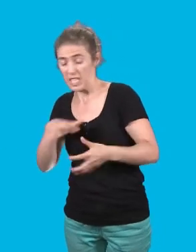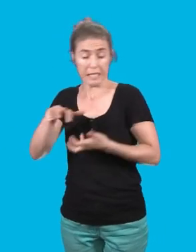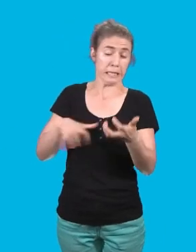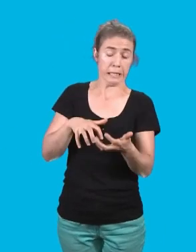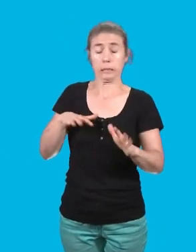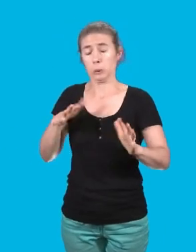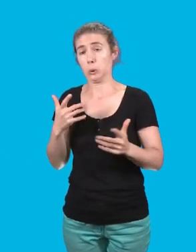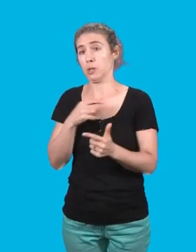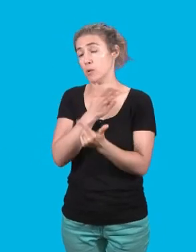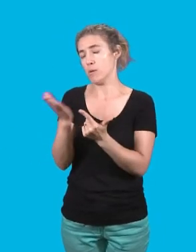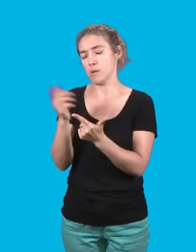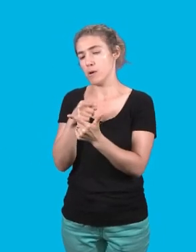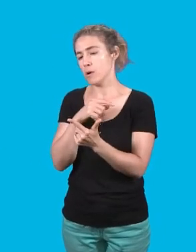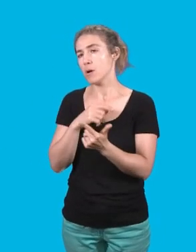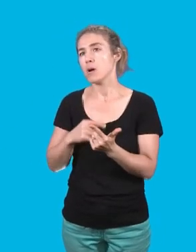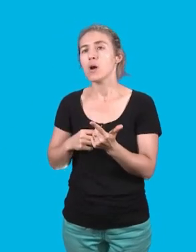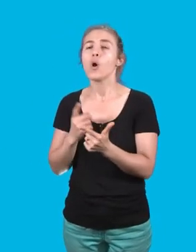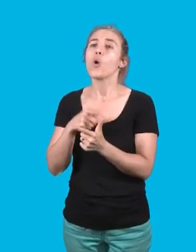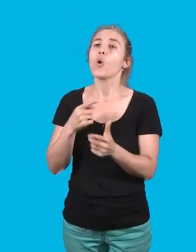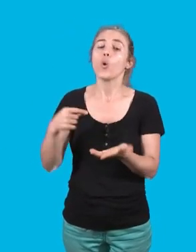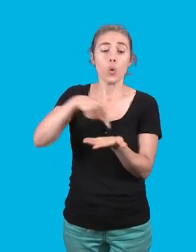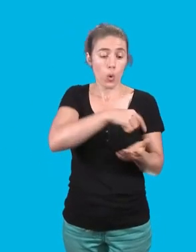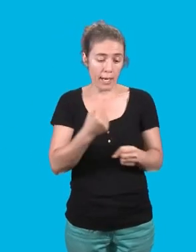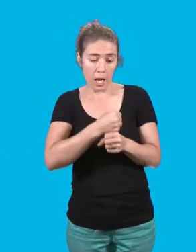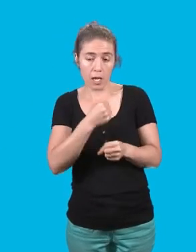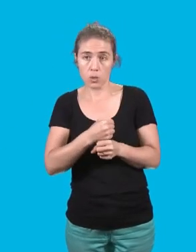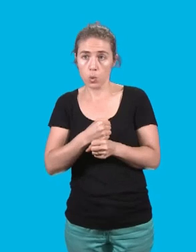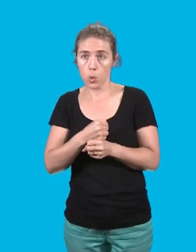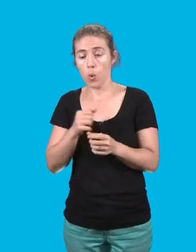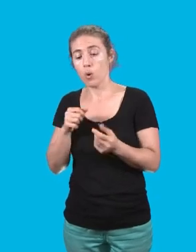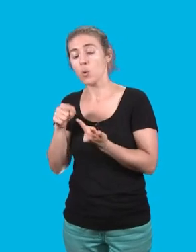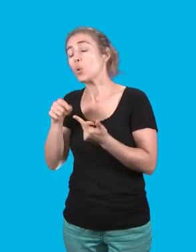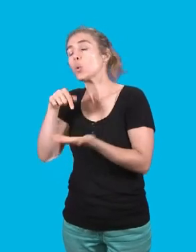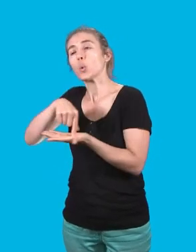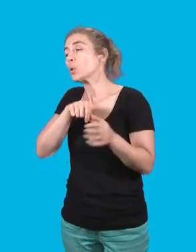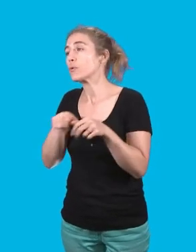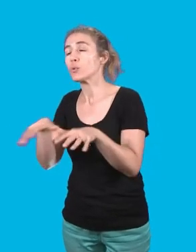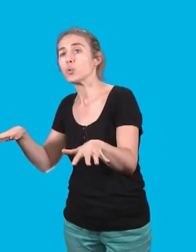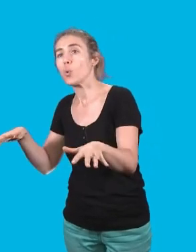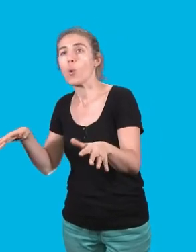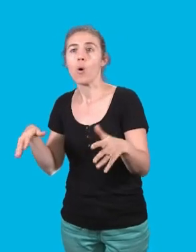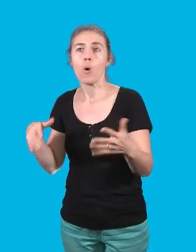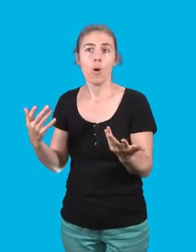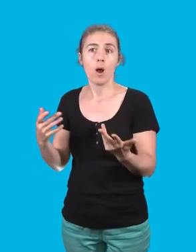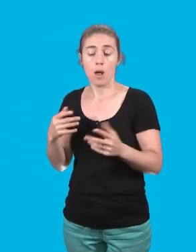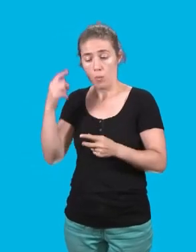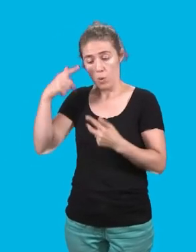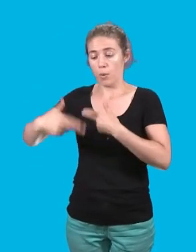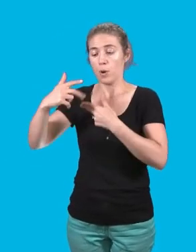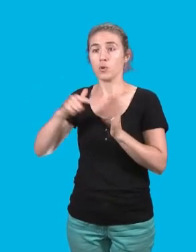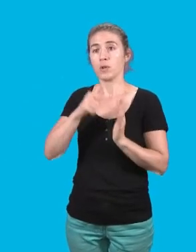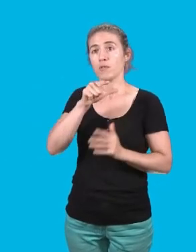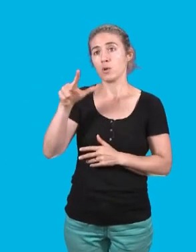les lieux de création pour la saison, les lieux de diffusion, nos lieux, nos institutions culturelles. Pour la saison 23-24